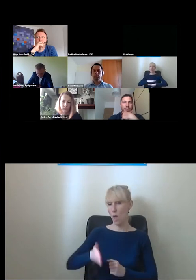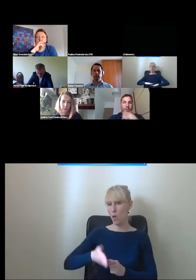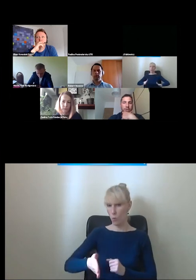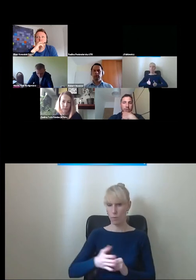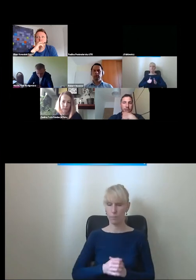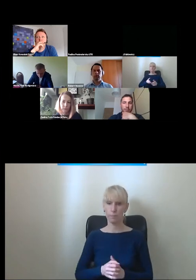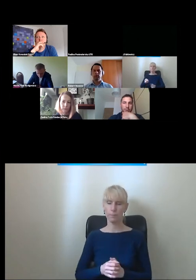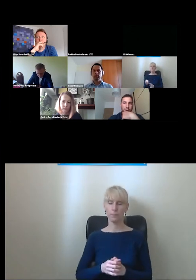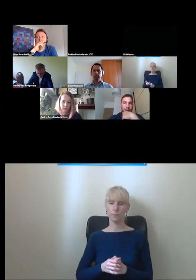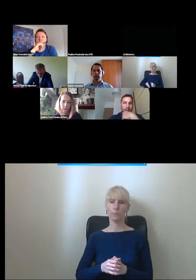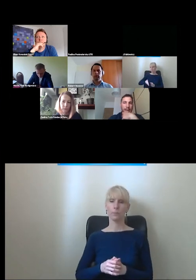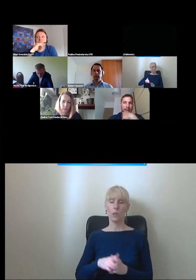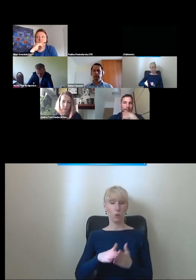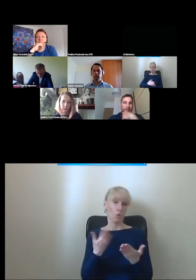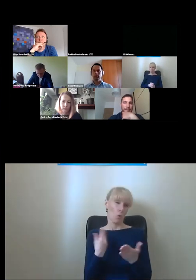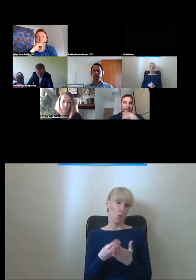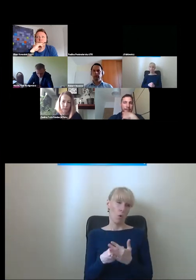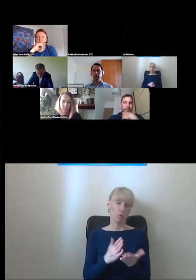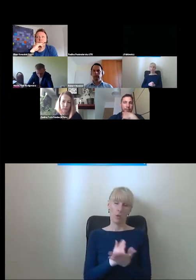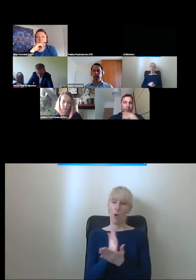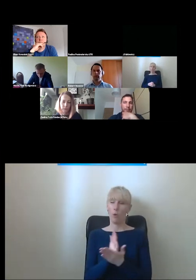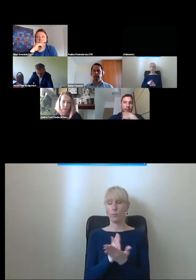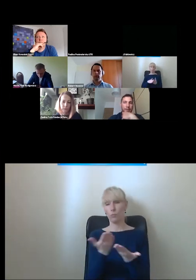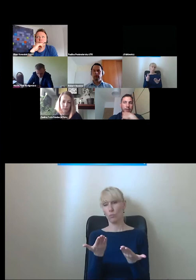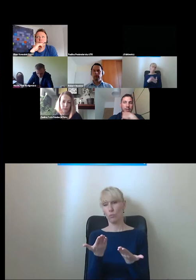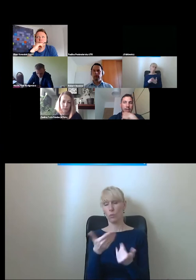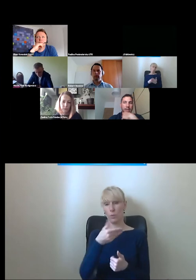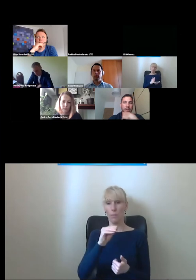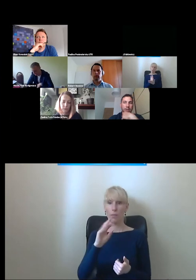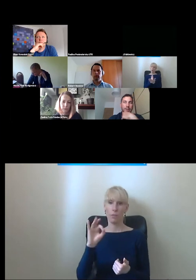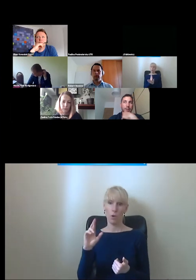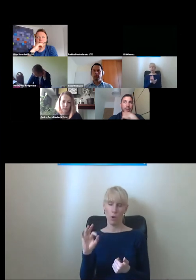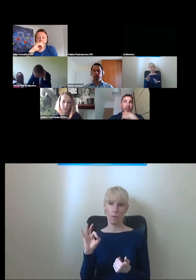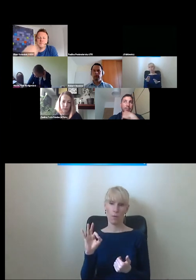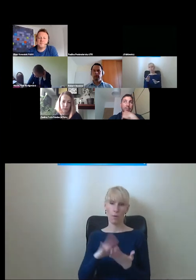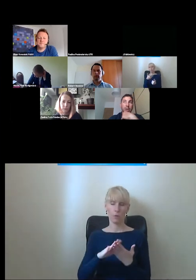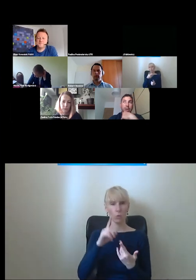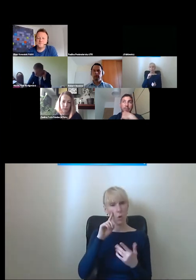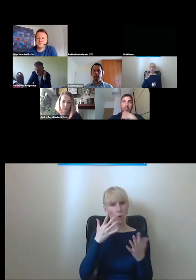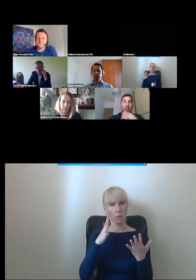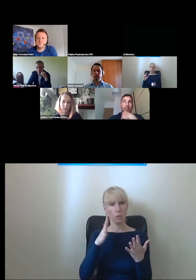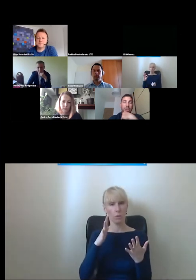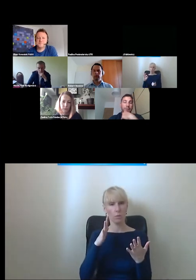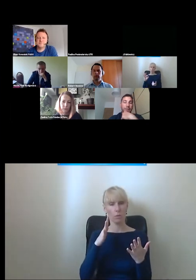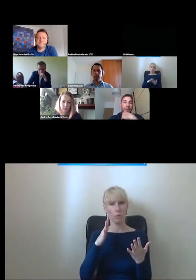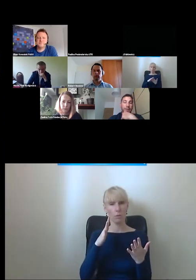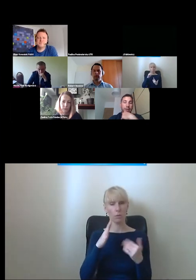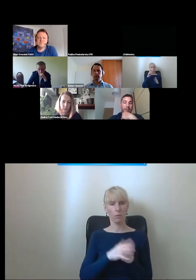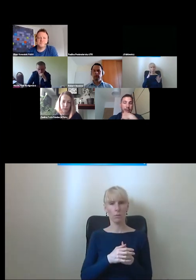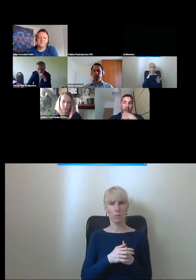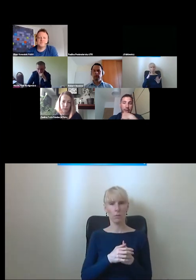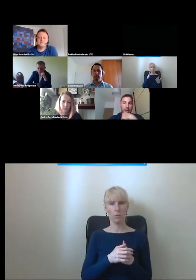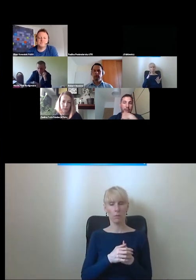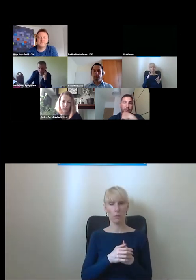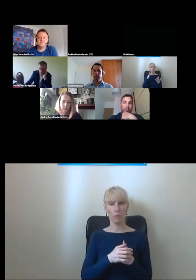No i powiedzmy w kosztach obsługi metra, mówimy w tej chwili o skali, jeśli dobrze pamiętam, chyba 70 wind